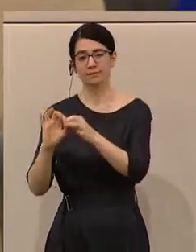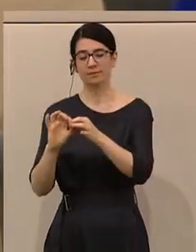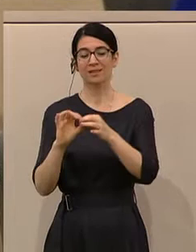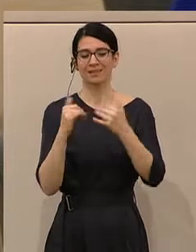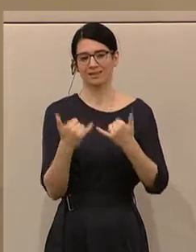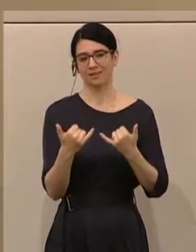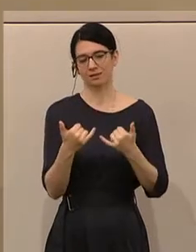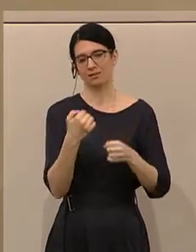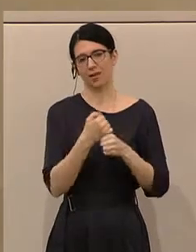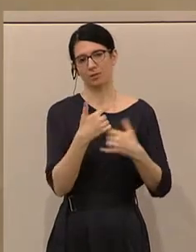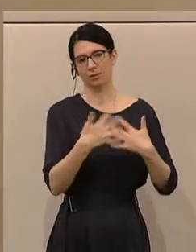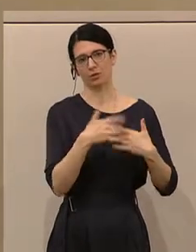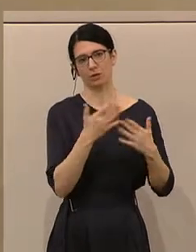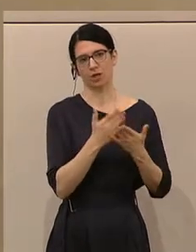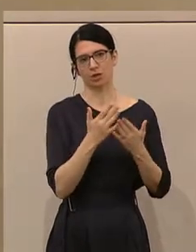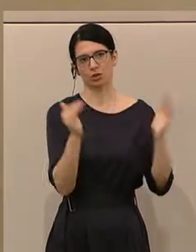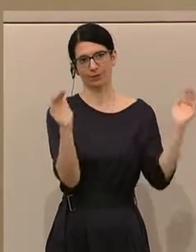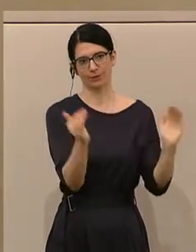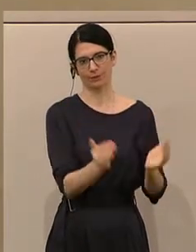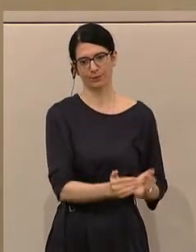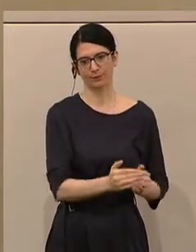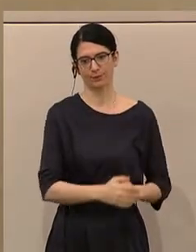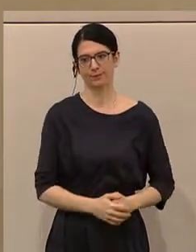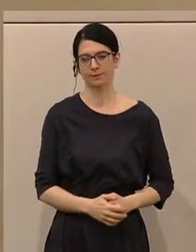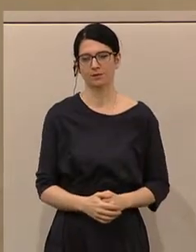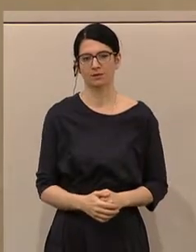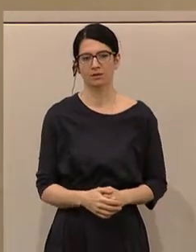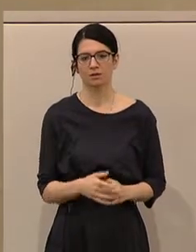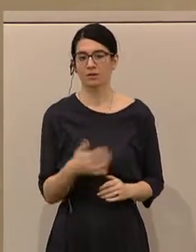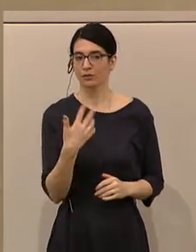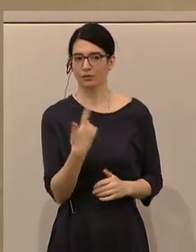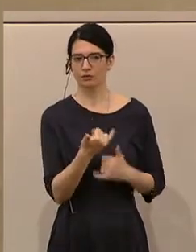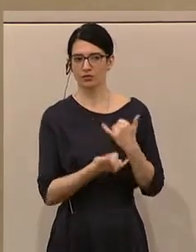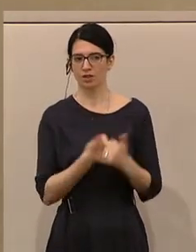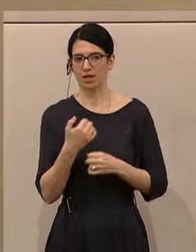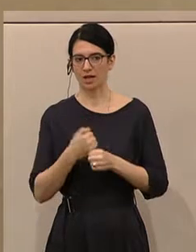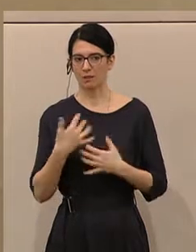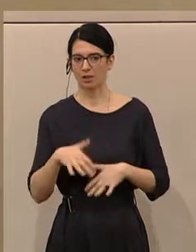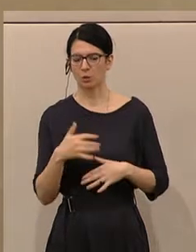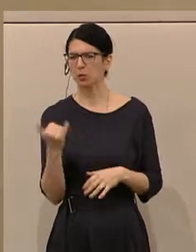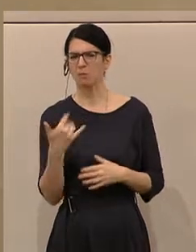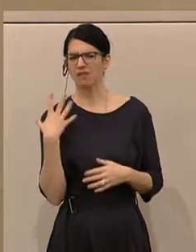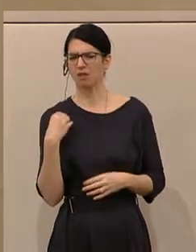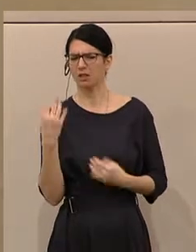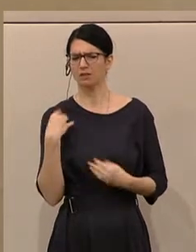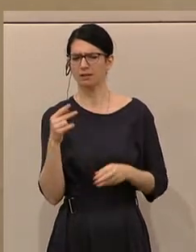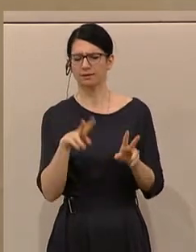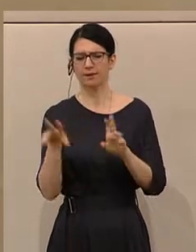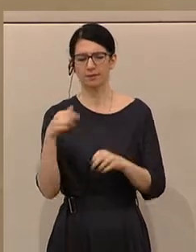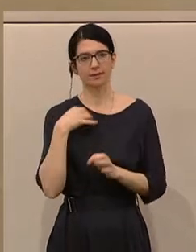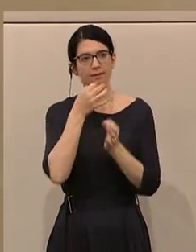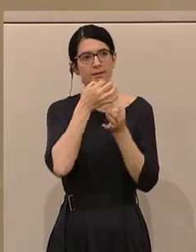zurück. Und ich komme noch darauf zurück, weil es immer herrscht, die 50-jährigen Arbeitslosen. Ich habe beste